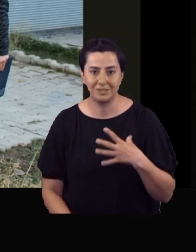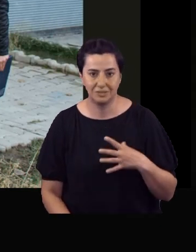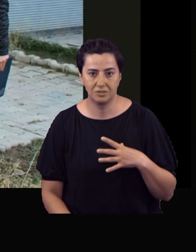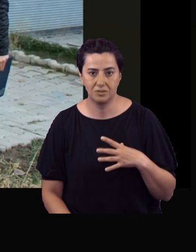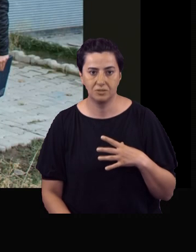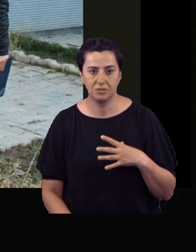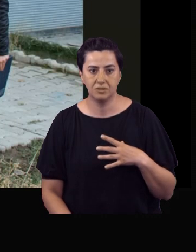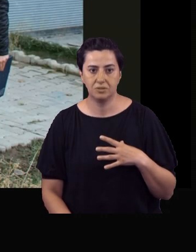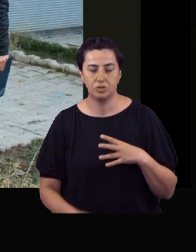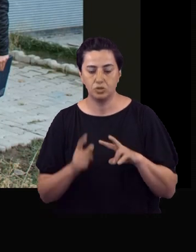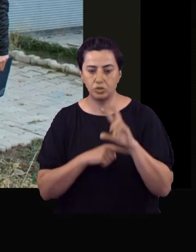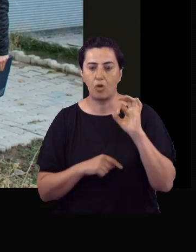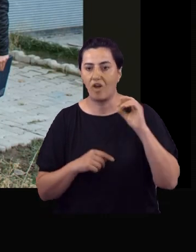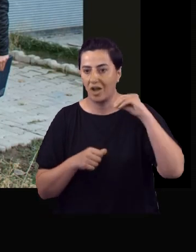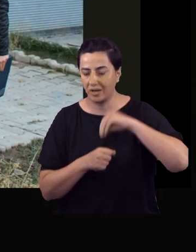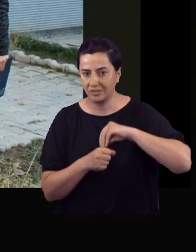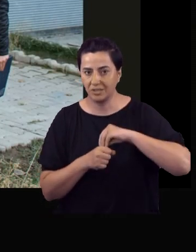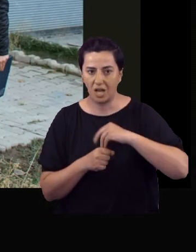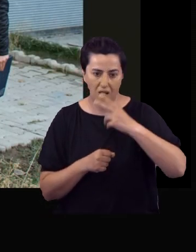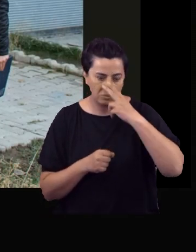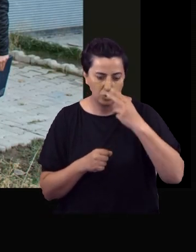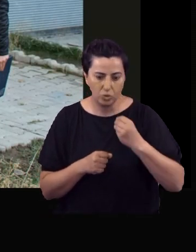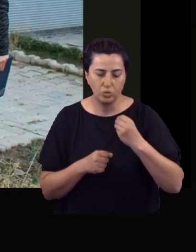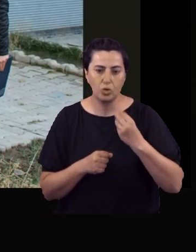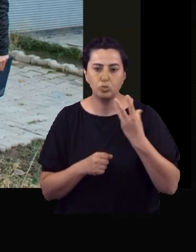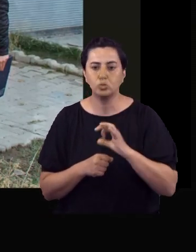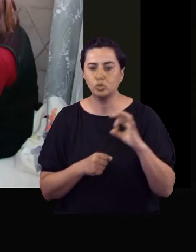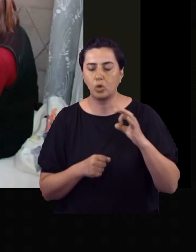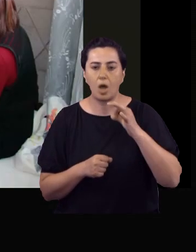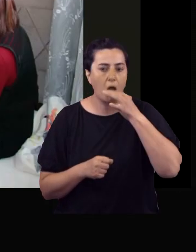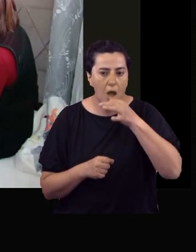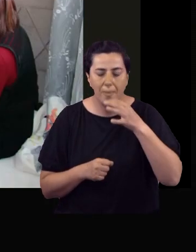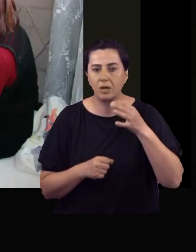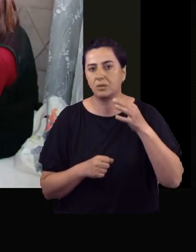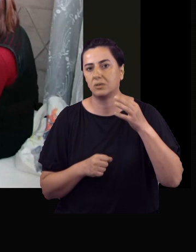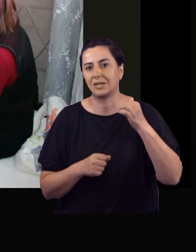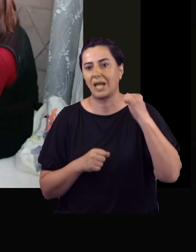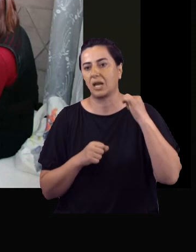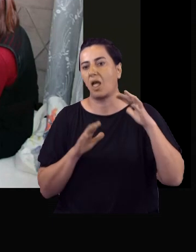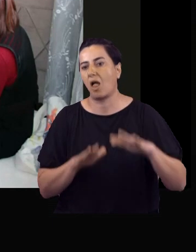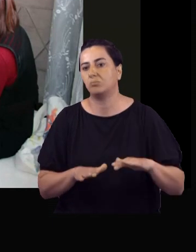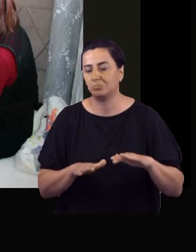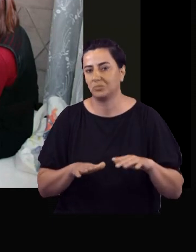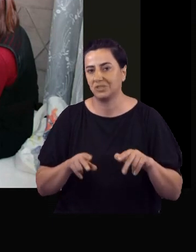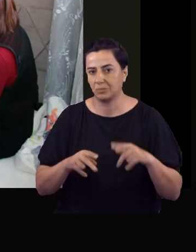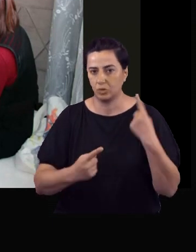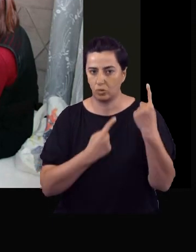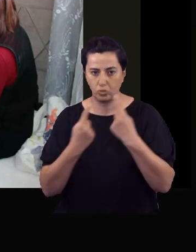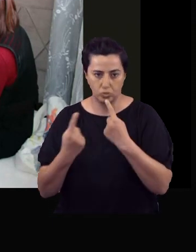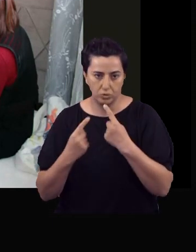istiyorum. Yani Yüksek Ova'da alışagelmiş olumsuz haberler ve Yüksek Ova'nın sürekli geri kalınmışlığıyla konuşuluyordu.